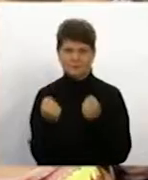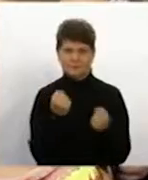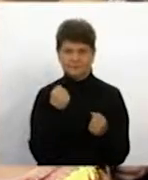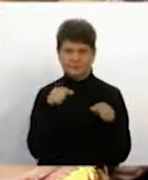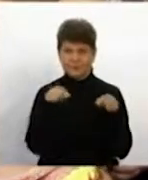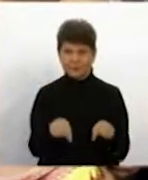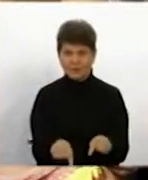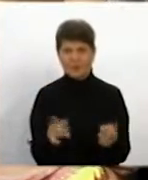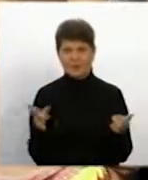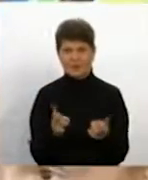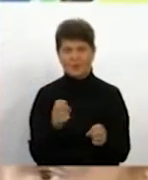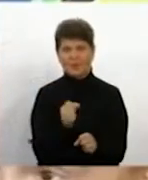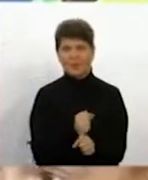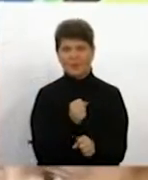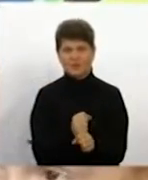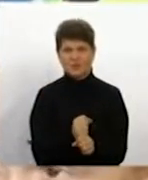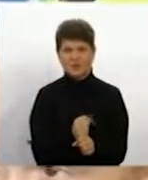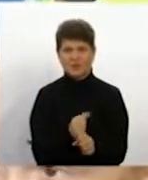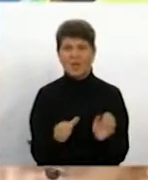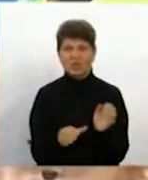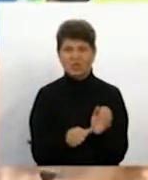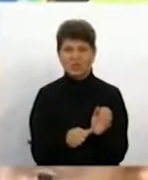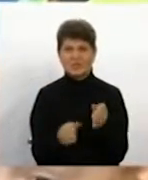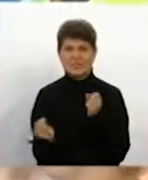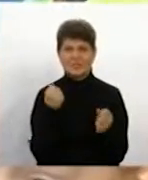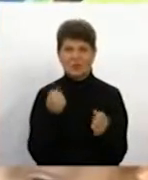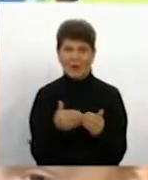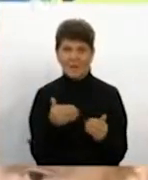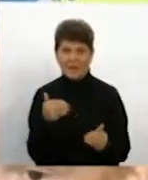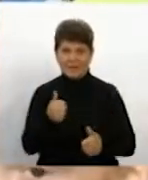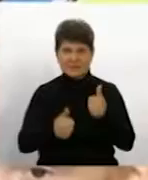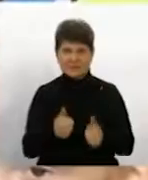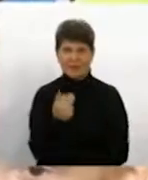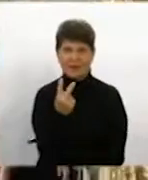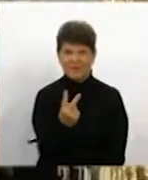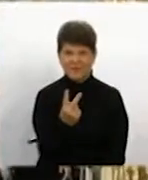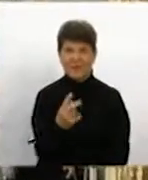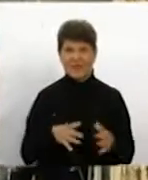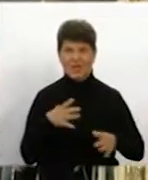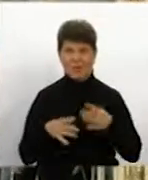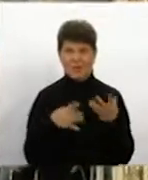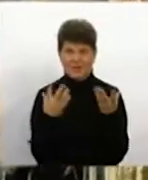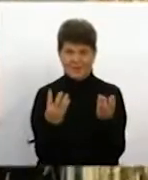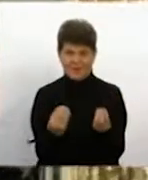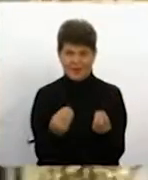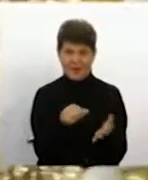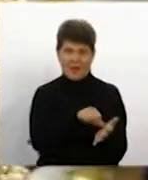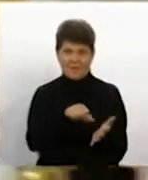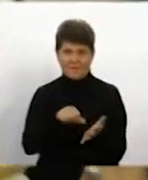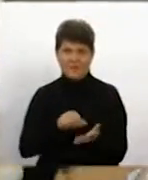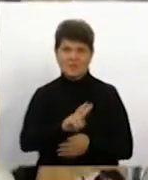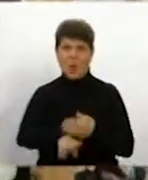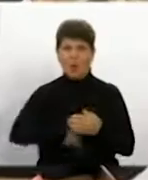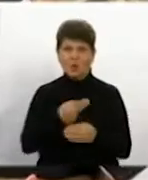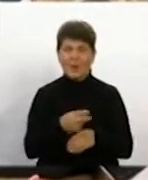Тому що потрібно відпрацьовувати. Шість тренування, але перед змаганнями по два тренування в день. Виступ акробатів оцінюють 16